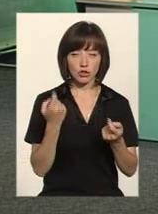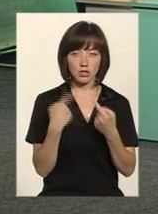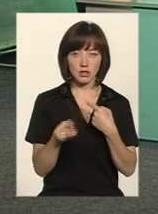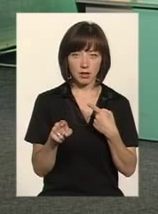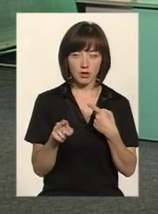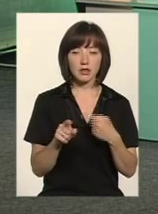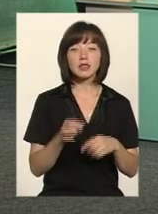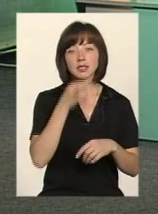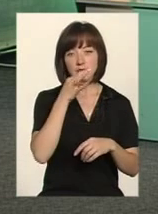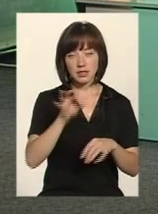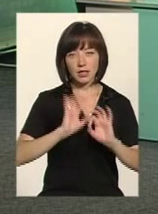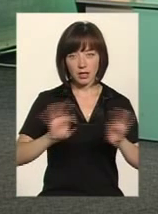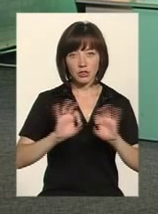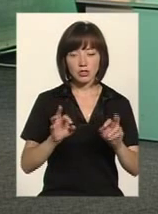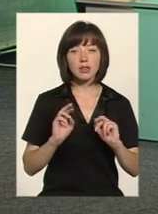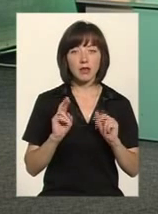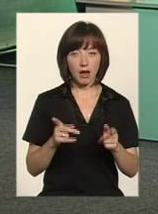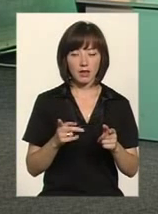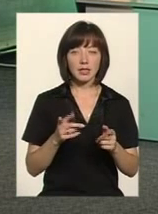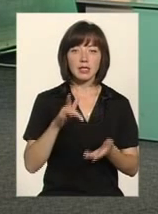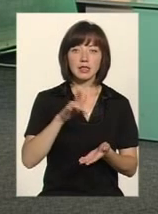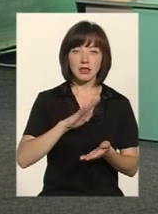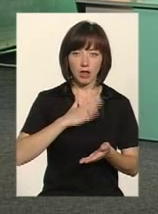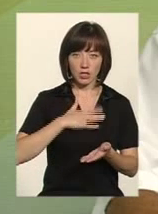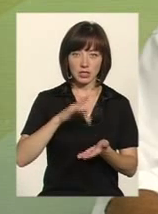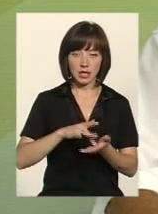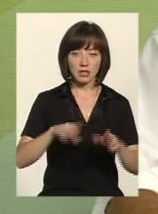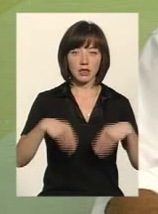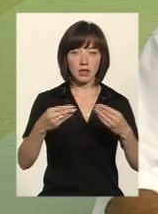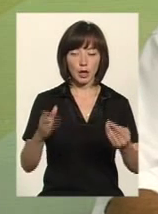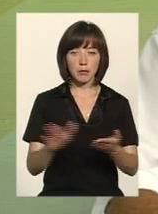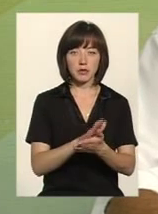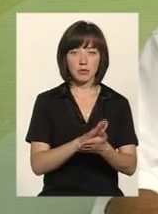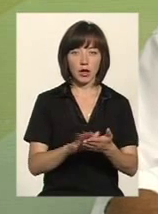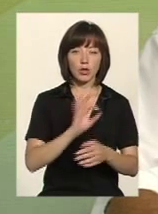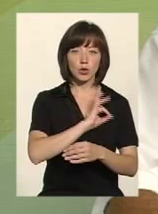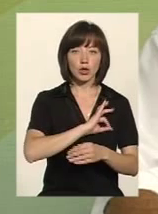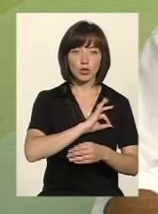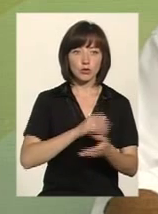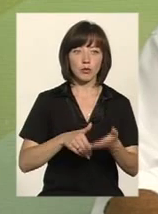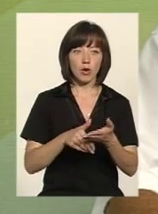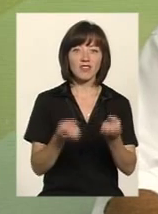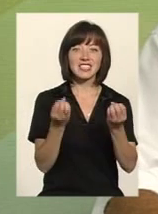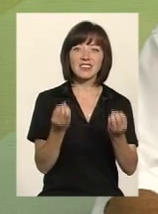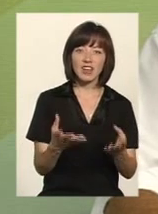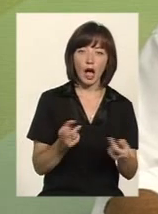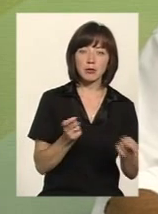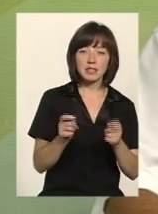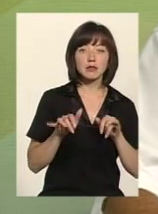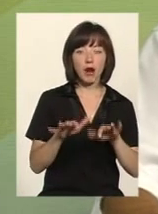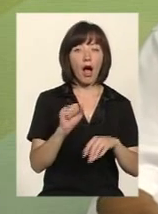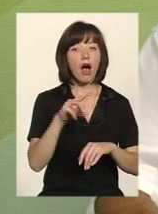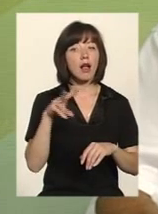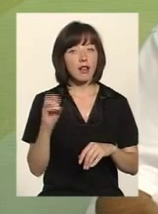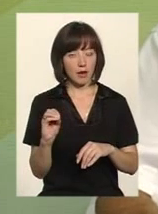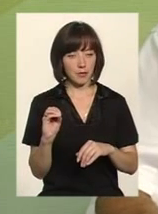Тому що центр надає безоплатну правову допомогу в цивільних і адміністративних справах. Але,